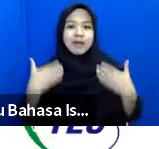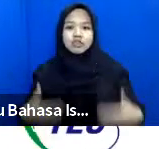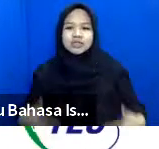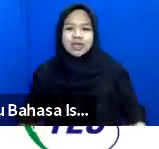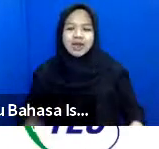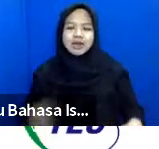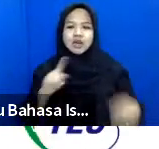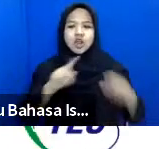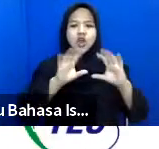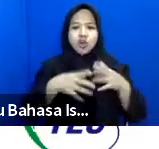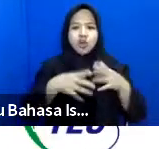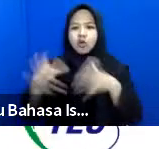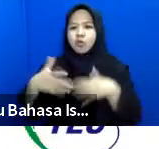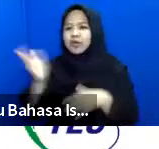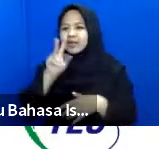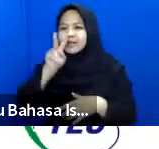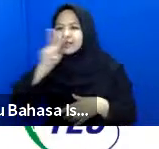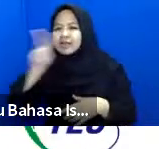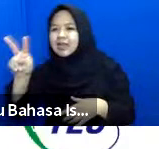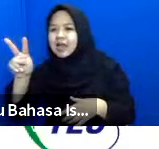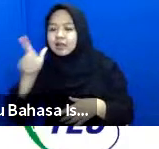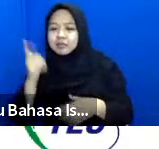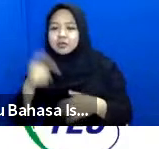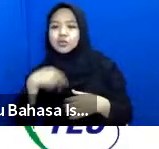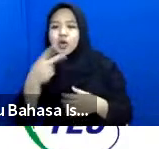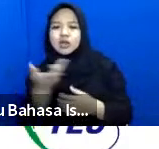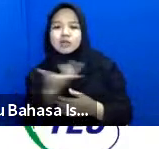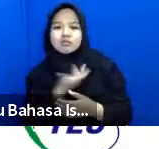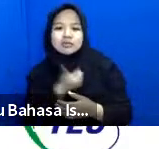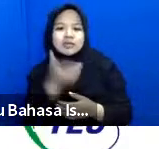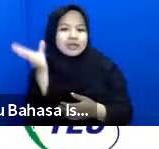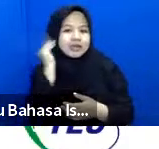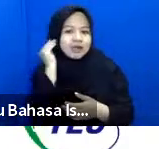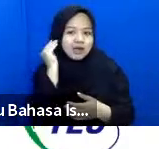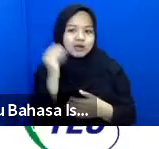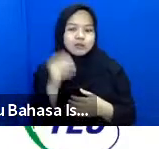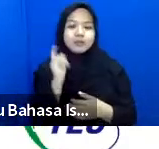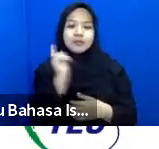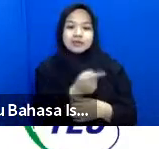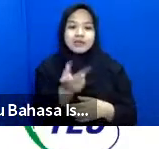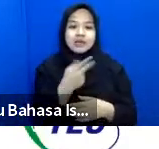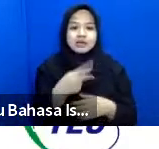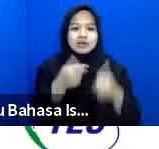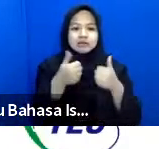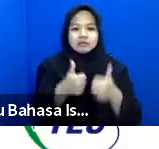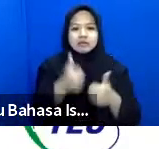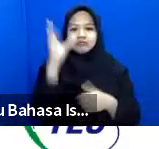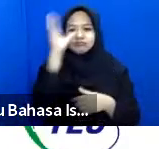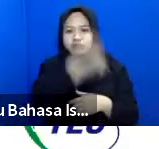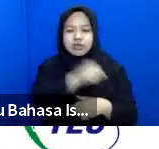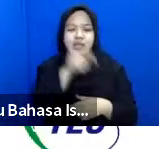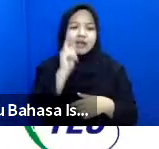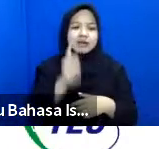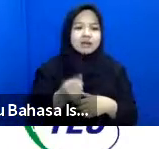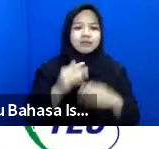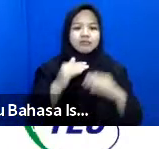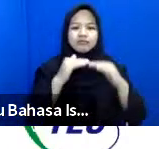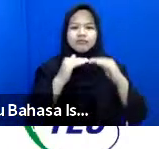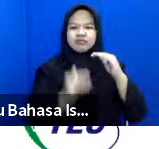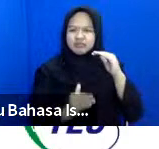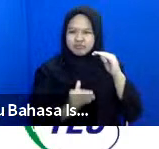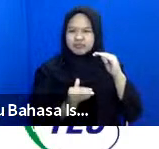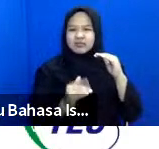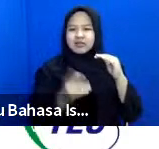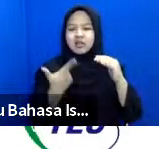kelompok-kelompok yang tidak terlihat agar suaranya terdengar dan pastikan kita bisa mengenali adanya ketidaksetaraan dan